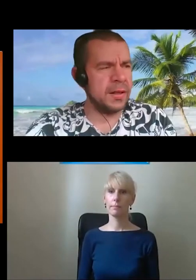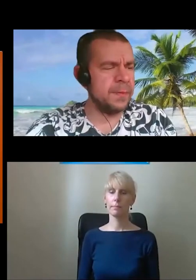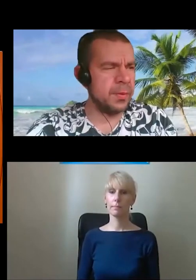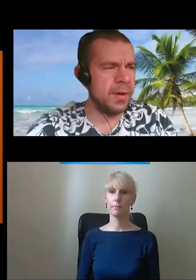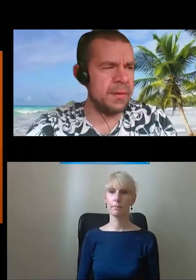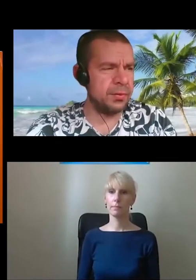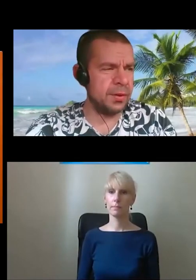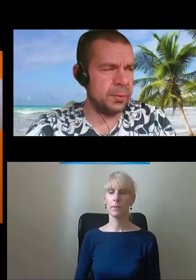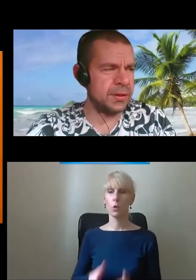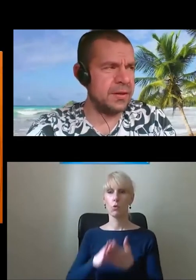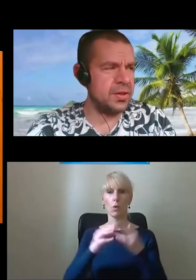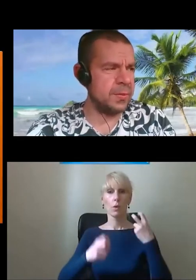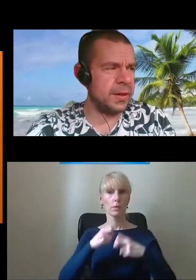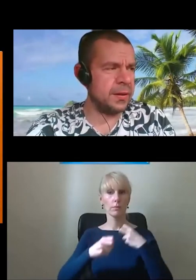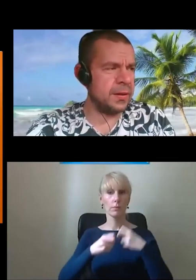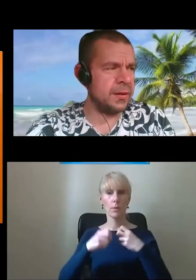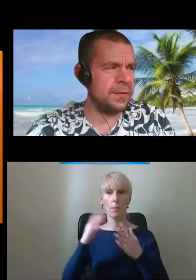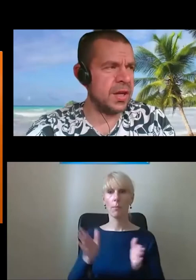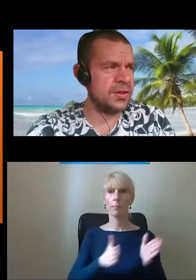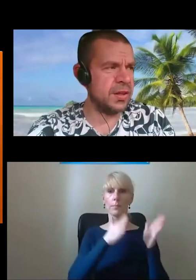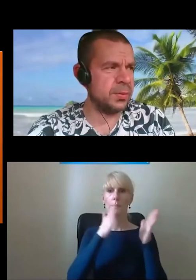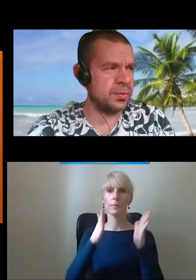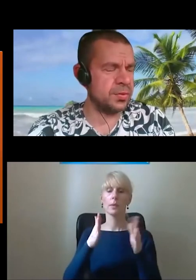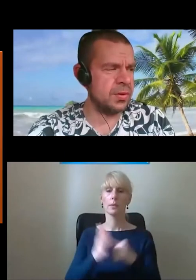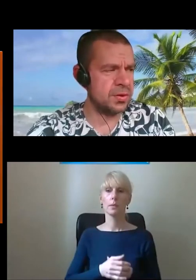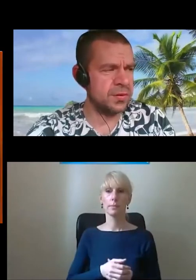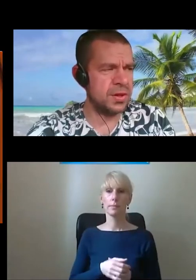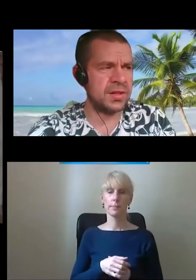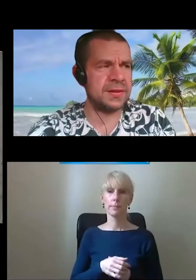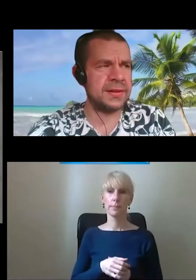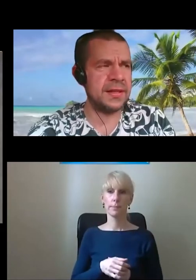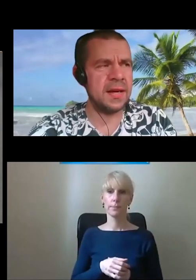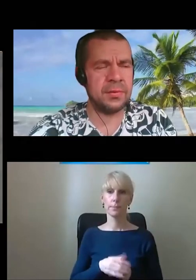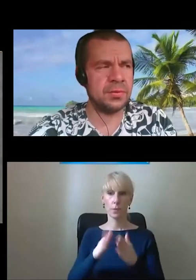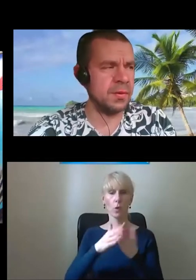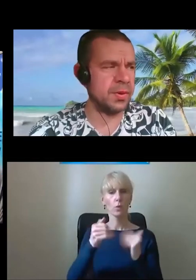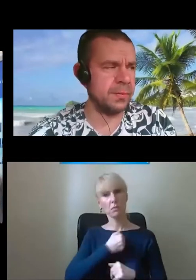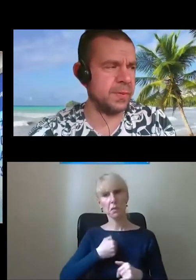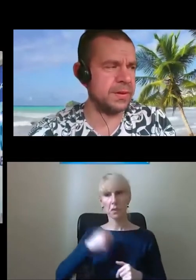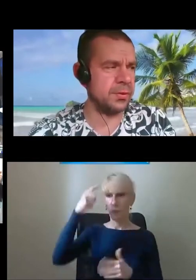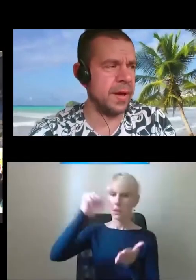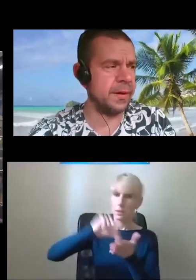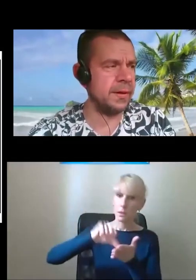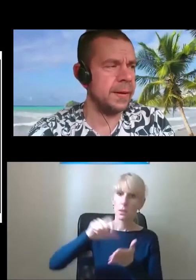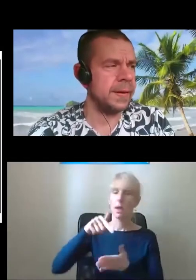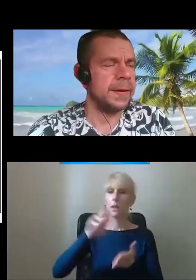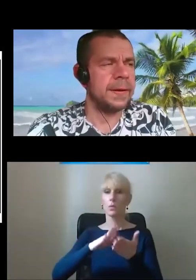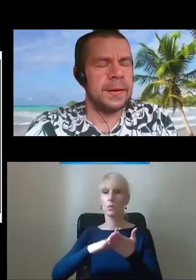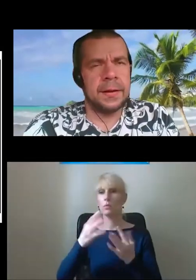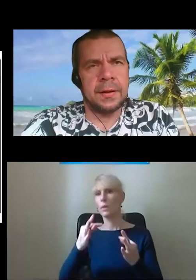kolejnym problemem, który napotkaliśmy w czasie tej podróży, to jest oczywiście Warszawa Centralna, my tu sobie po nim pospacerujemy,